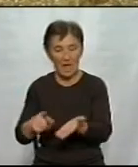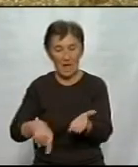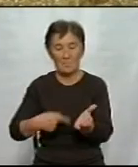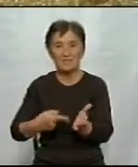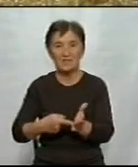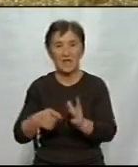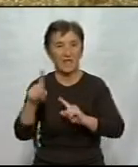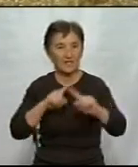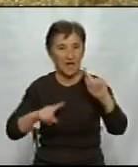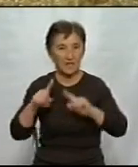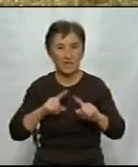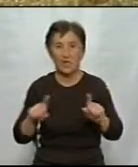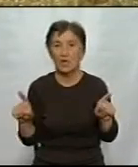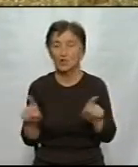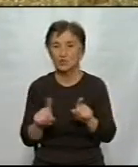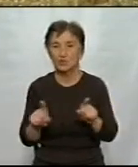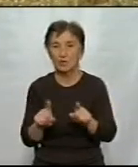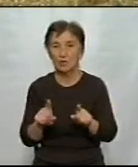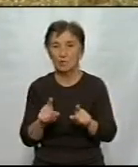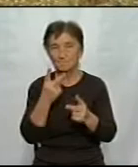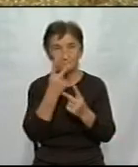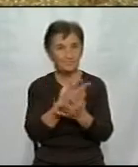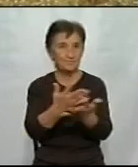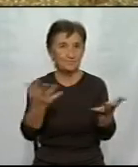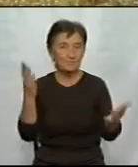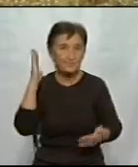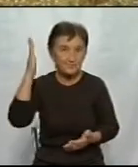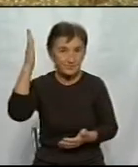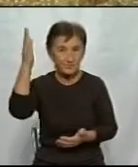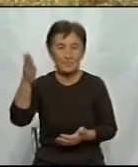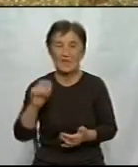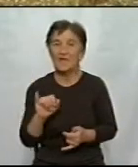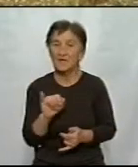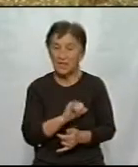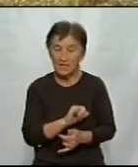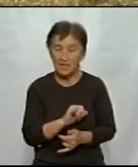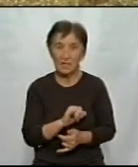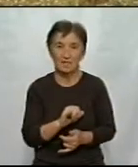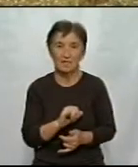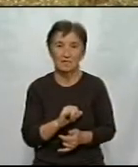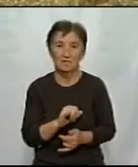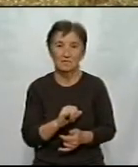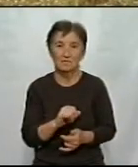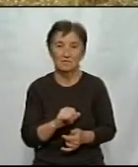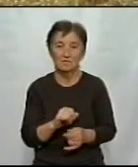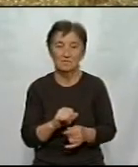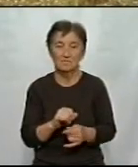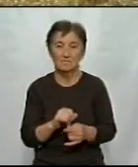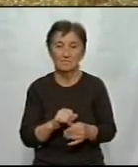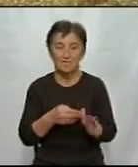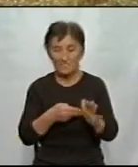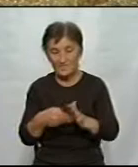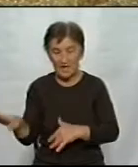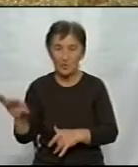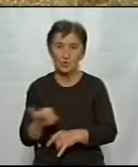міста Кропивницького щодо обачення та перспективи виходу із